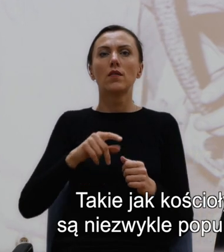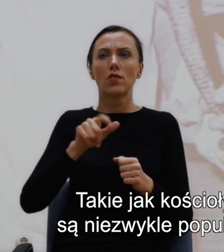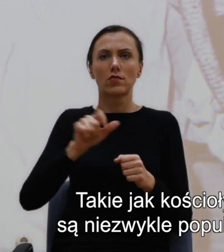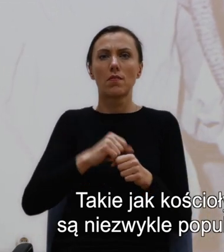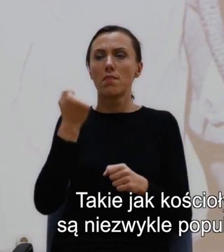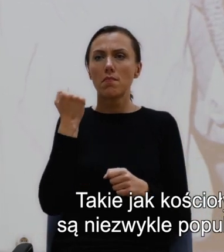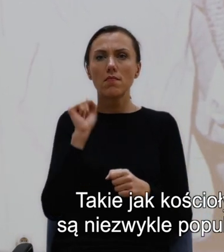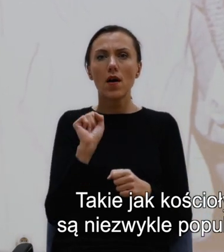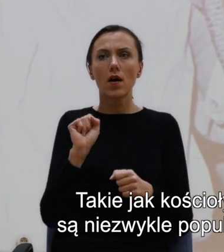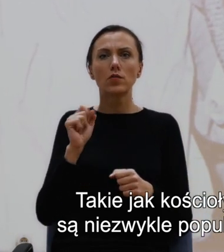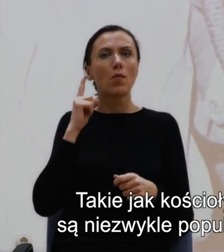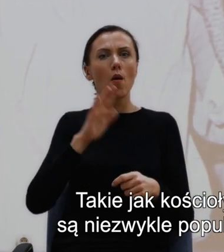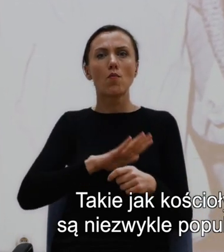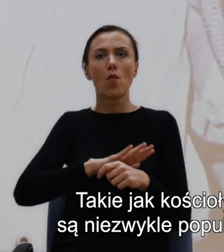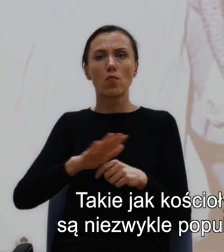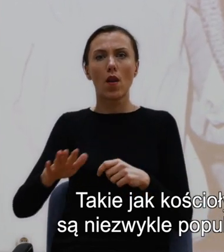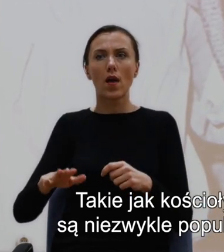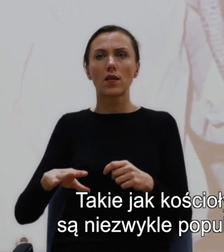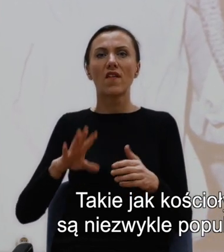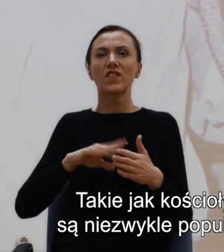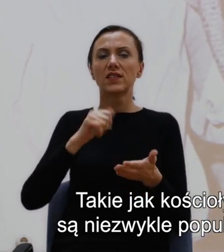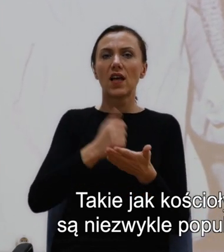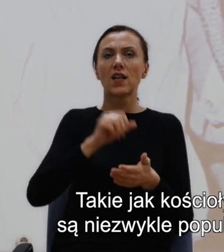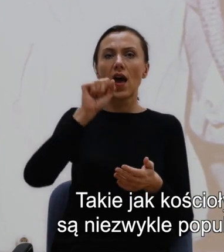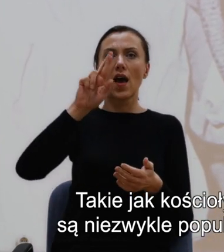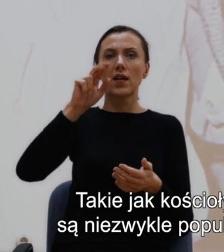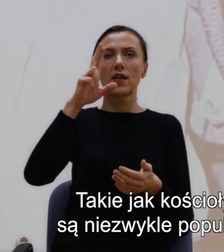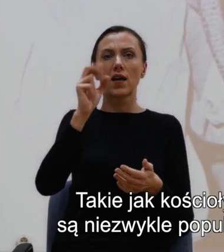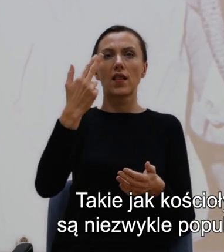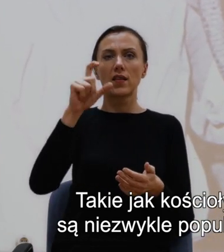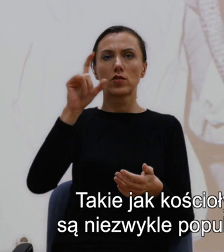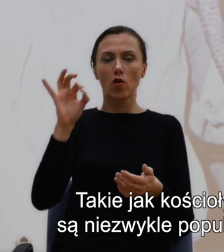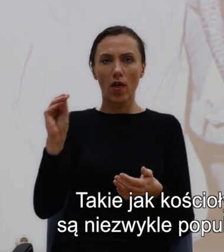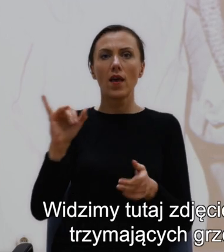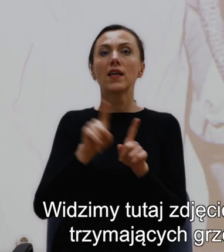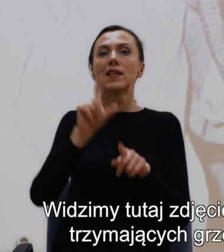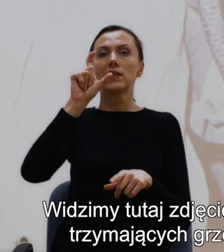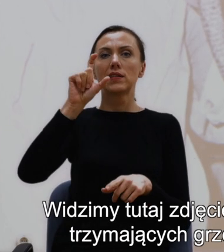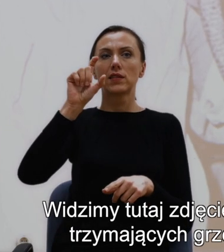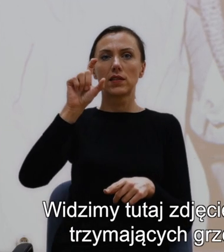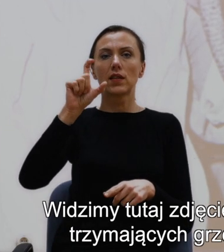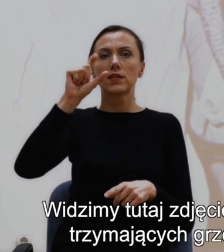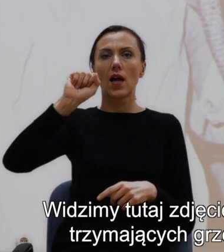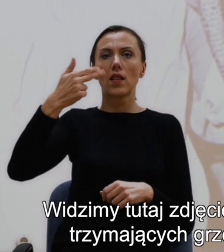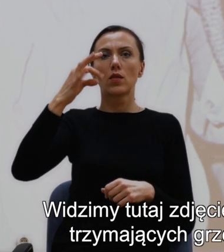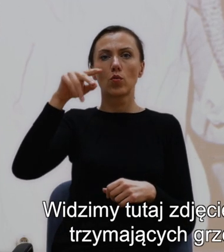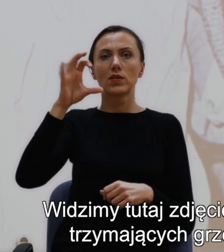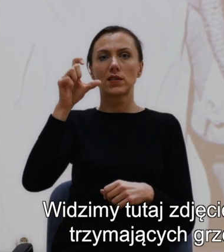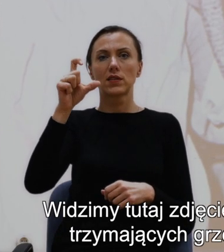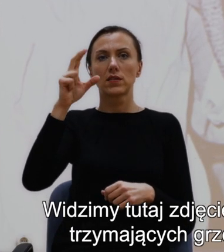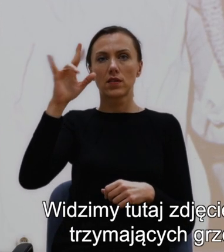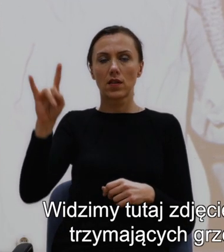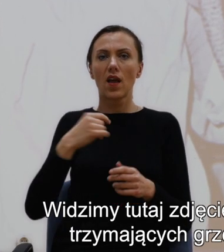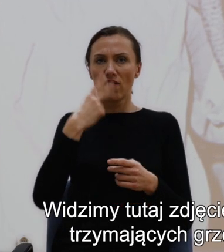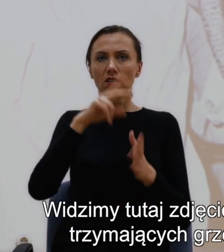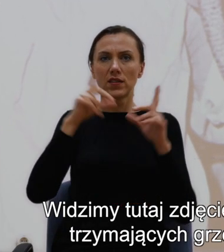niezwykle popularne w takich stanach jak Arkansas i Kentucky. Widzimy tutaj zdjęcie wykonane w latach